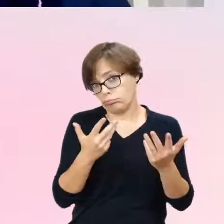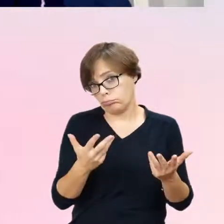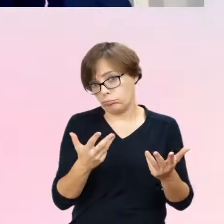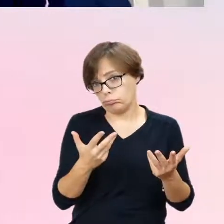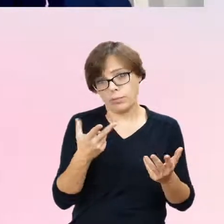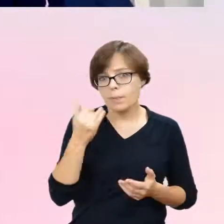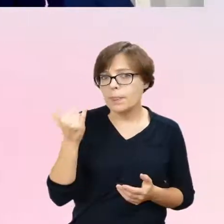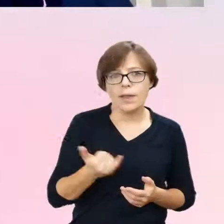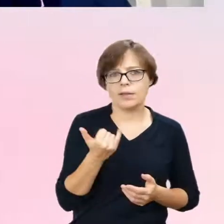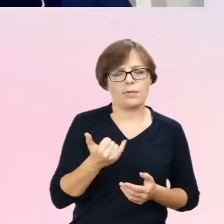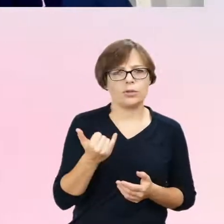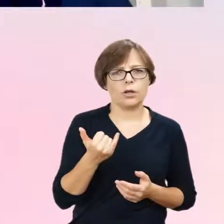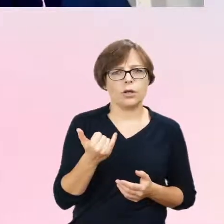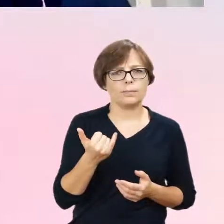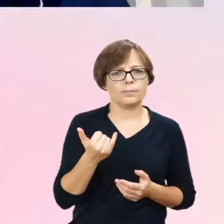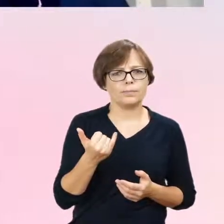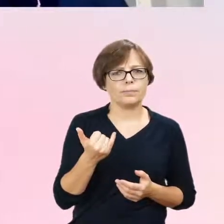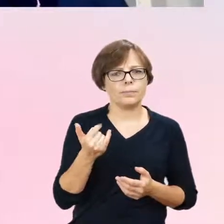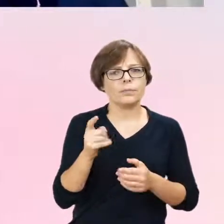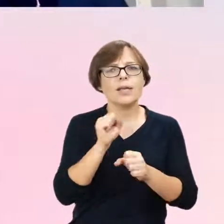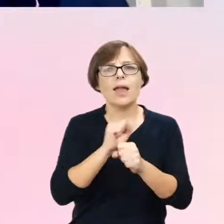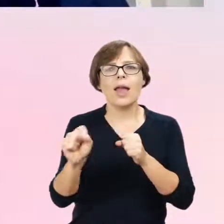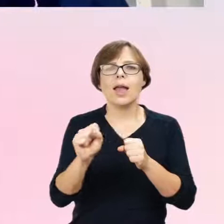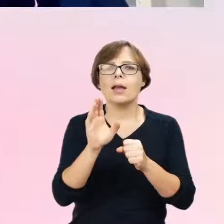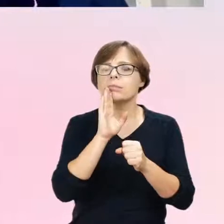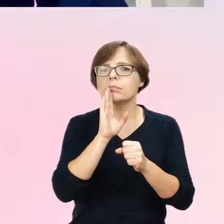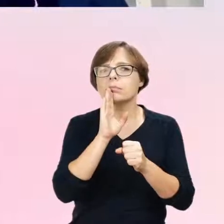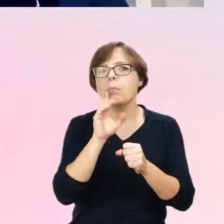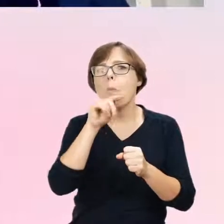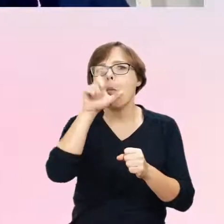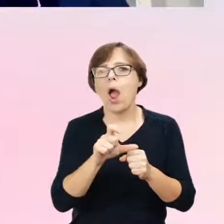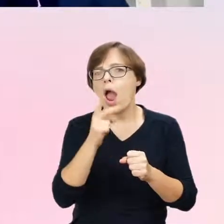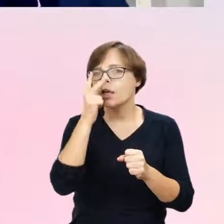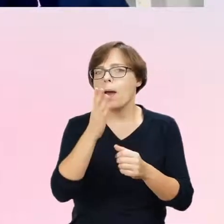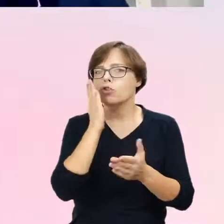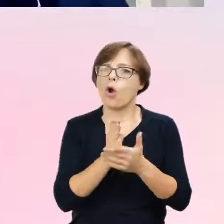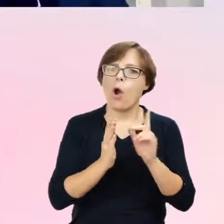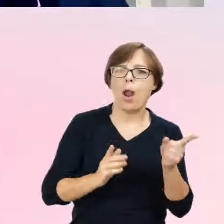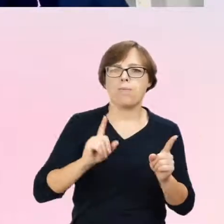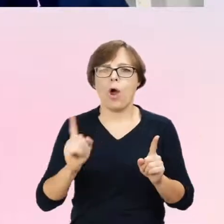dualizm w rozumieniu płci. I